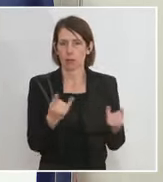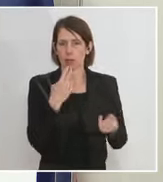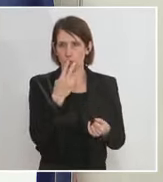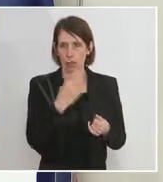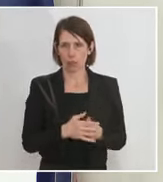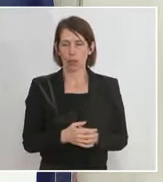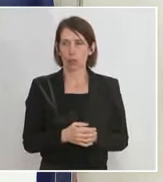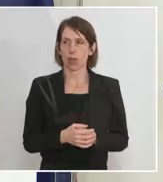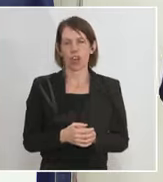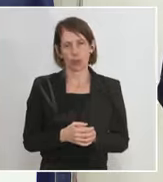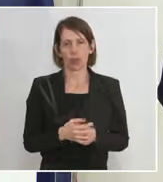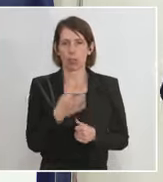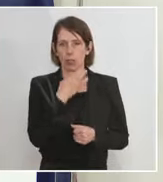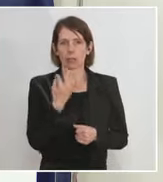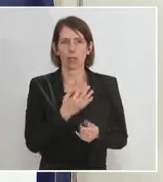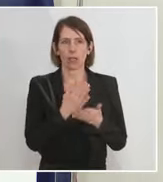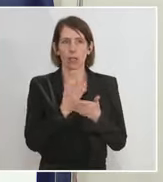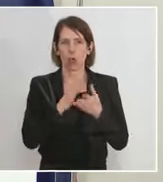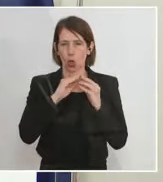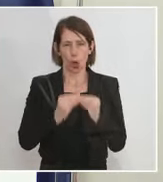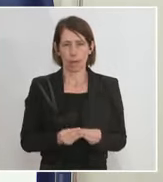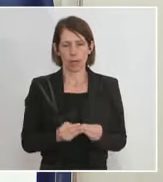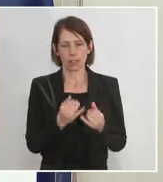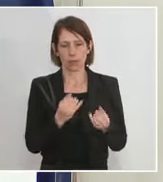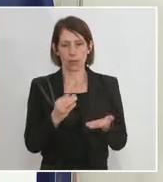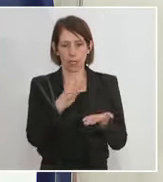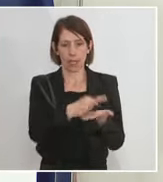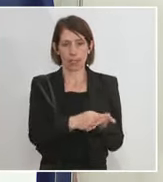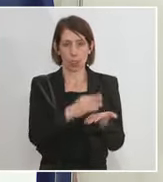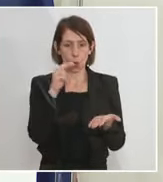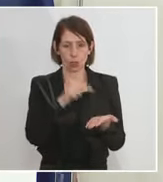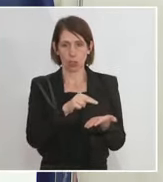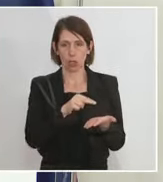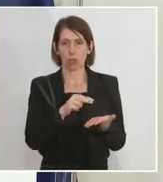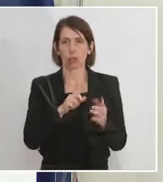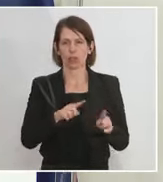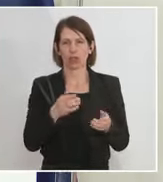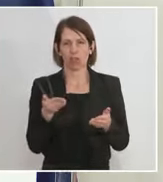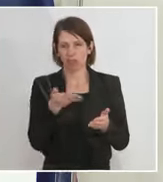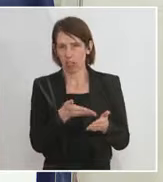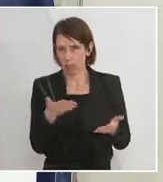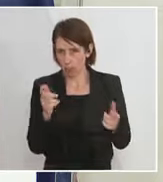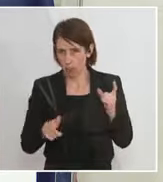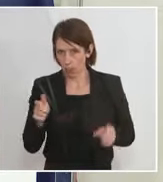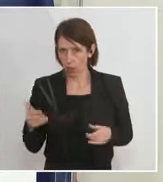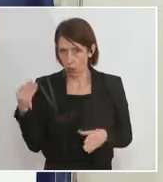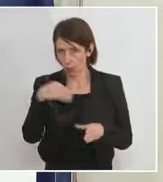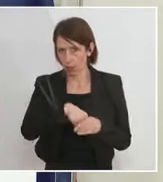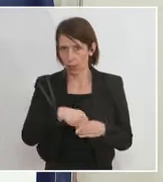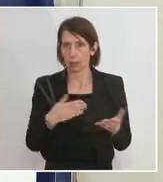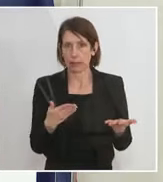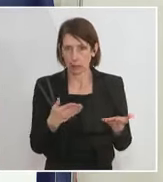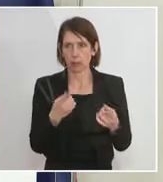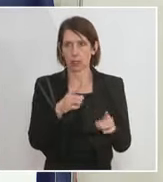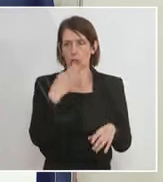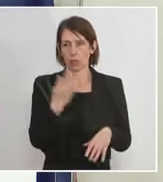ich, ein bisschen komplexer als nur die Frage, wie schaut es in einer Region im Moment gerade aus? Was Österreich betrifft, ist der Tourismus für